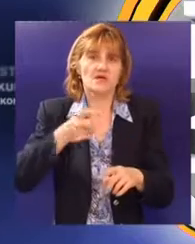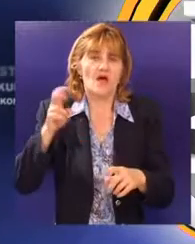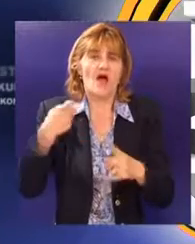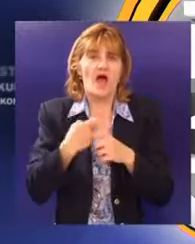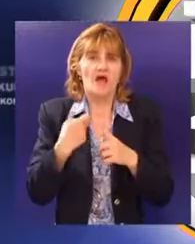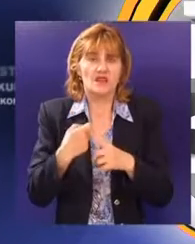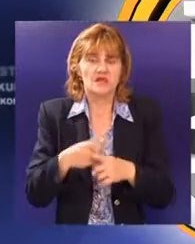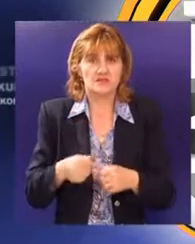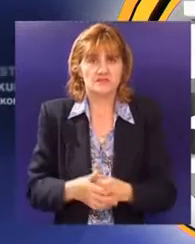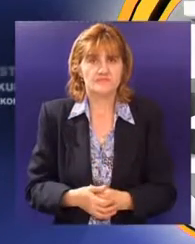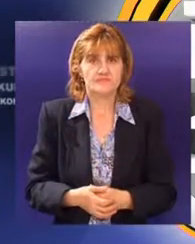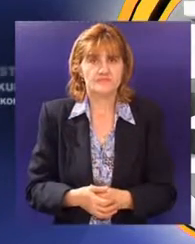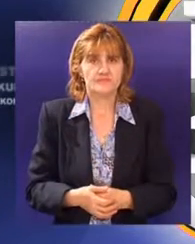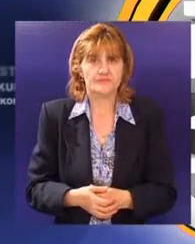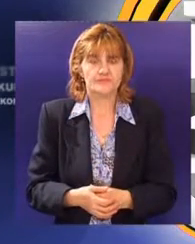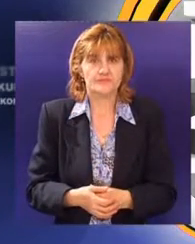i Caritas.